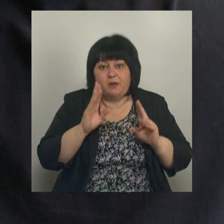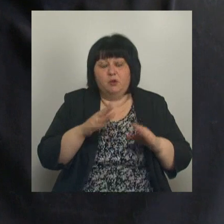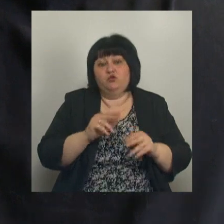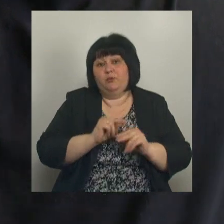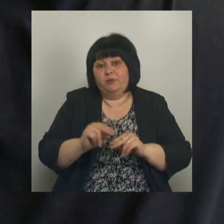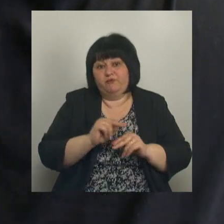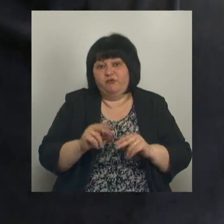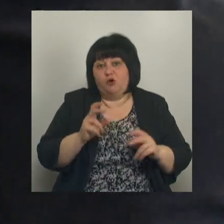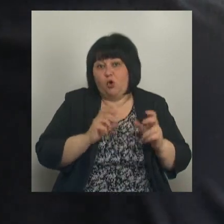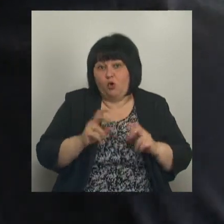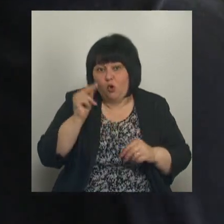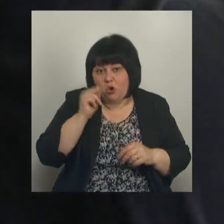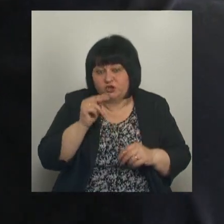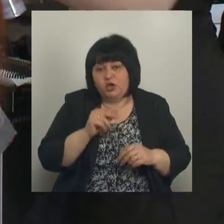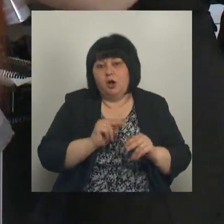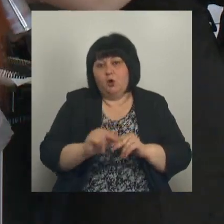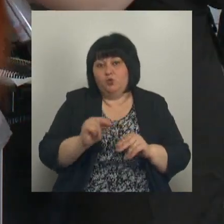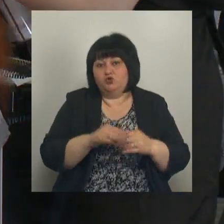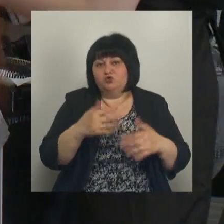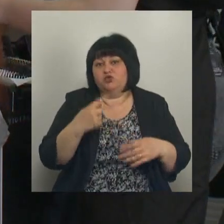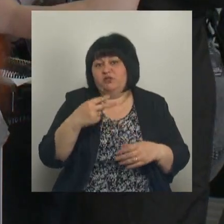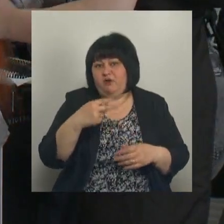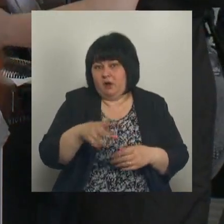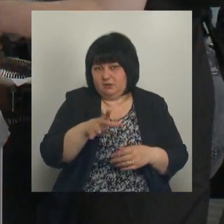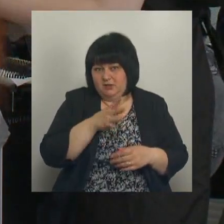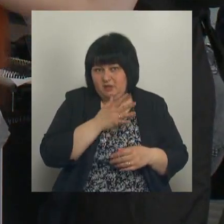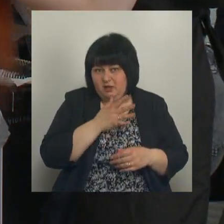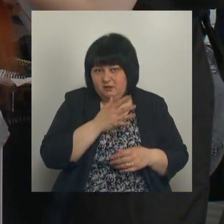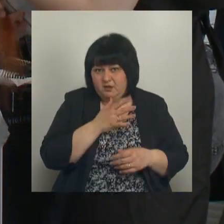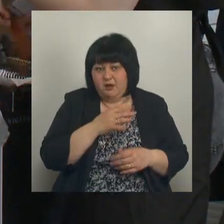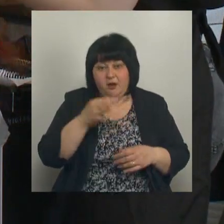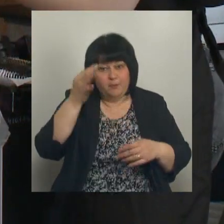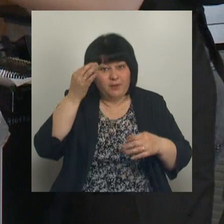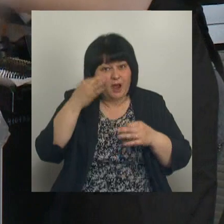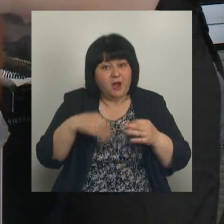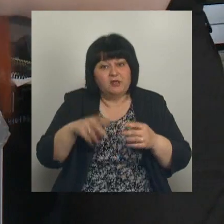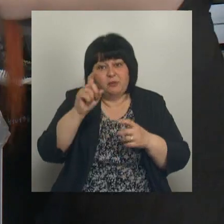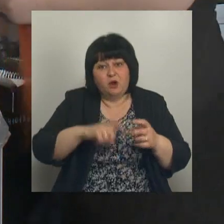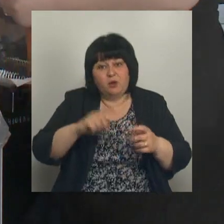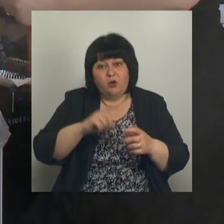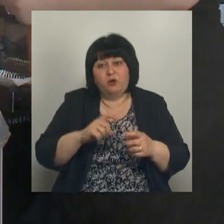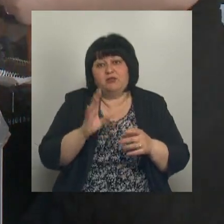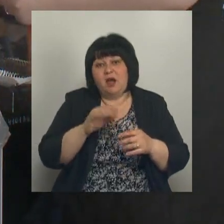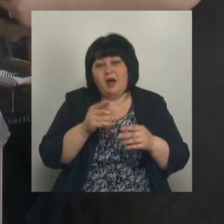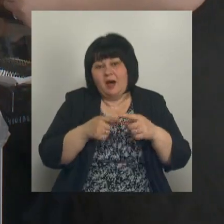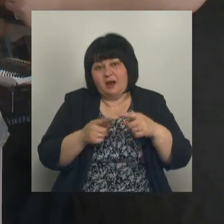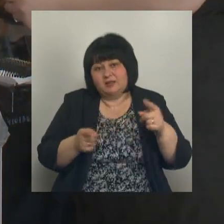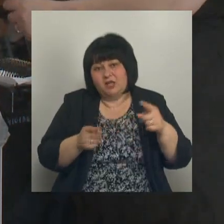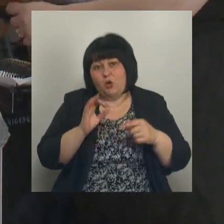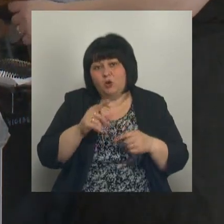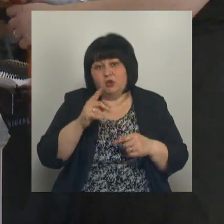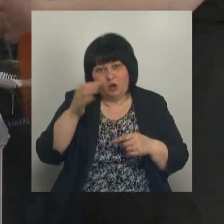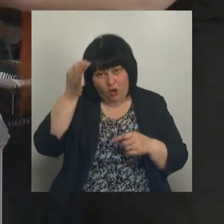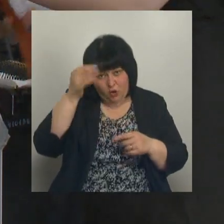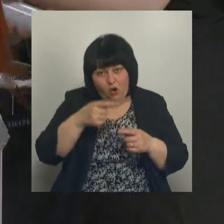колледже. Учит ребят уже почти 20 лет. Пряди прорабатываем на расстоянии от корней 5